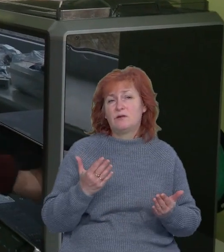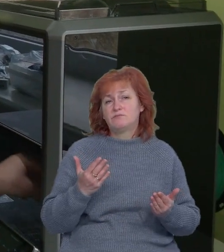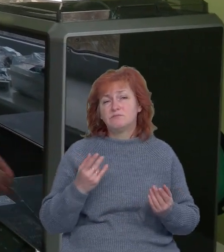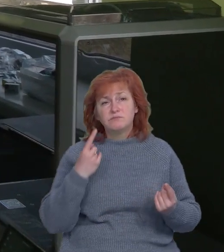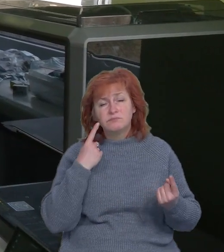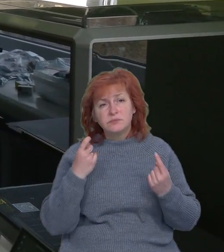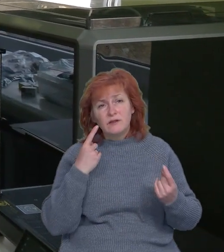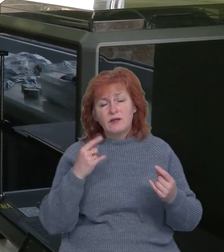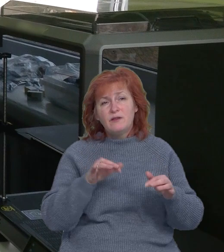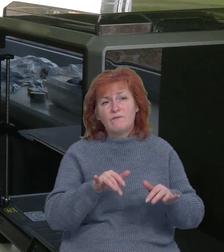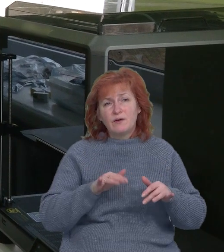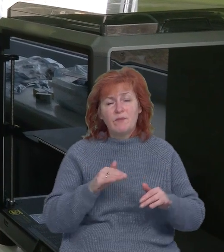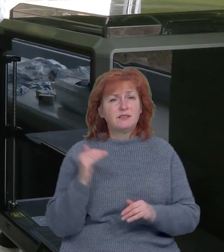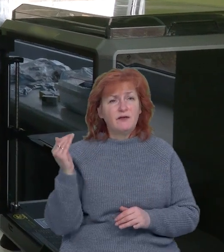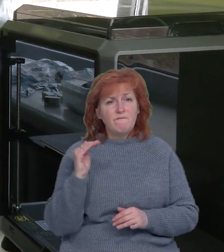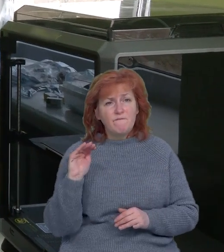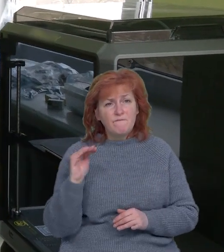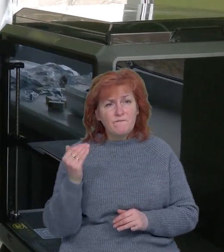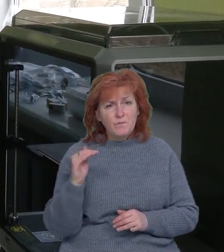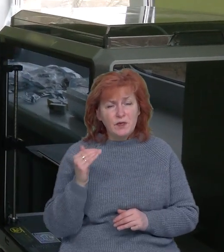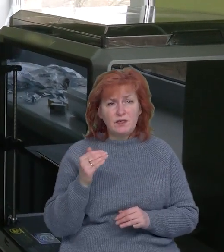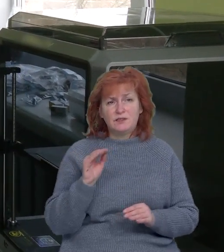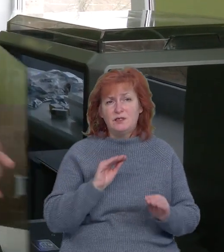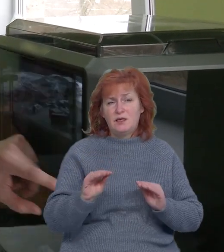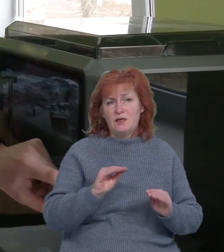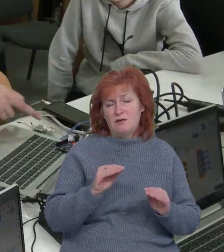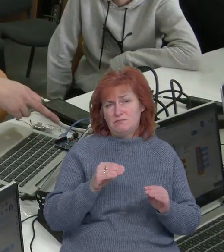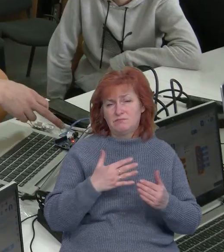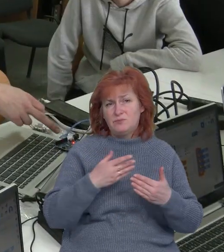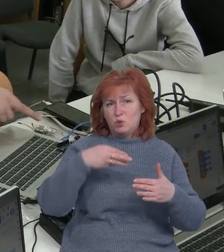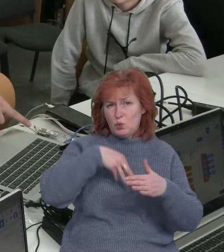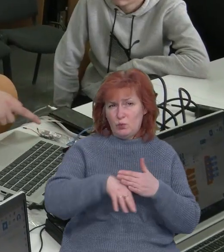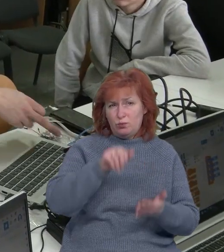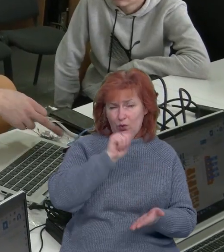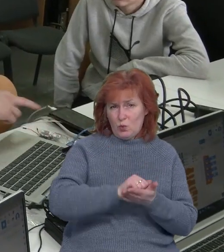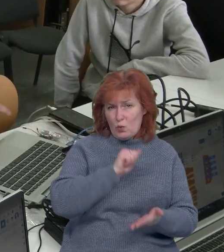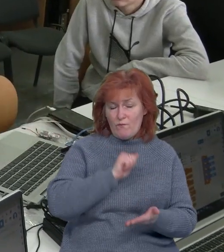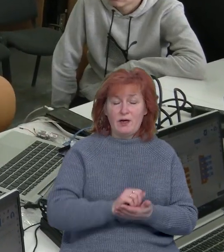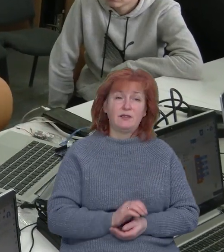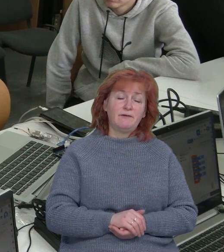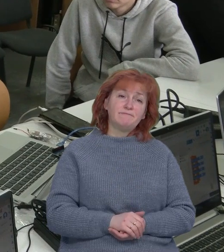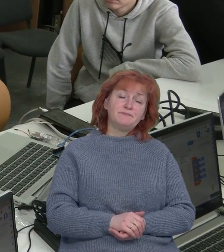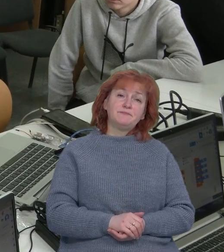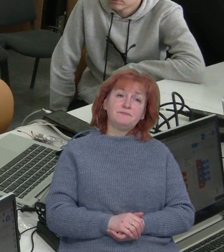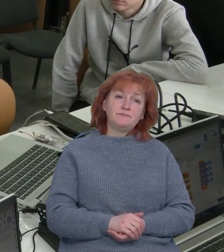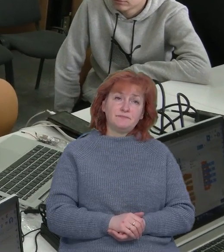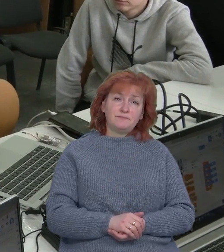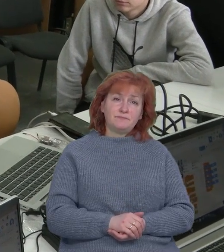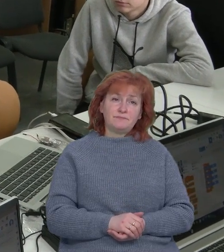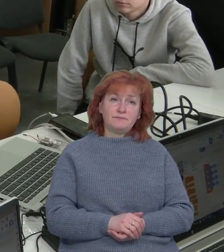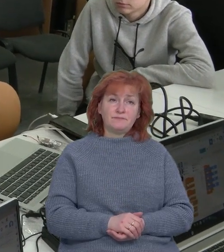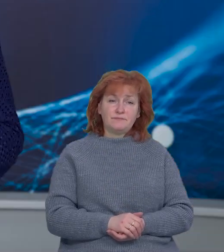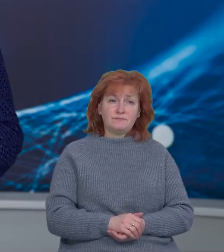використовувати. Те саме з фізики можна деякі елементи друкувати. Олександра Мілашевська, Олександр Сідько. Суспільне. Новини